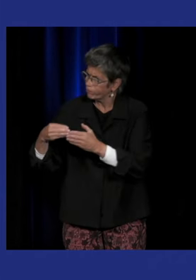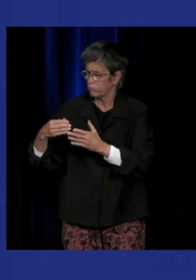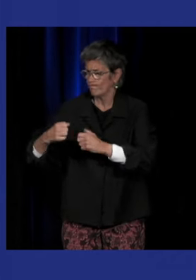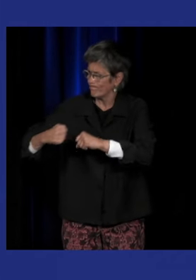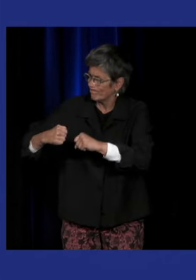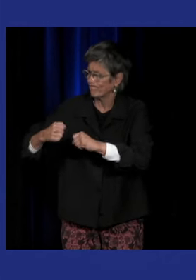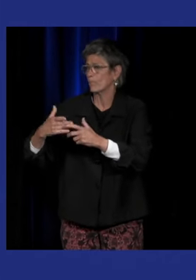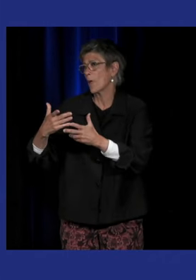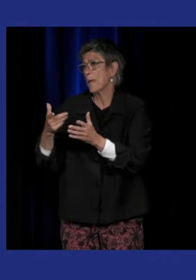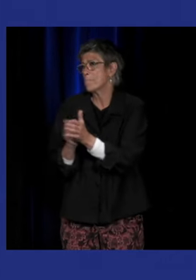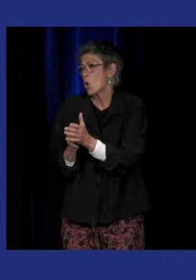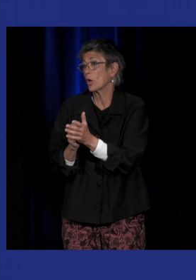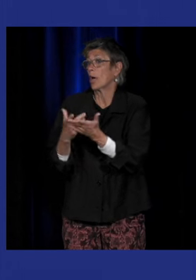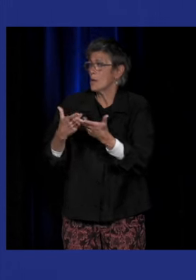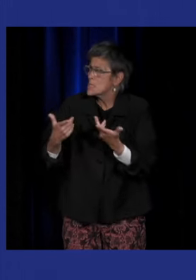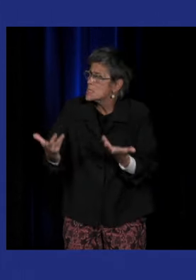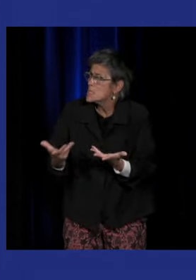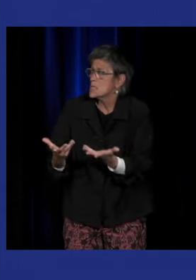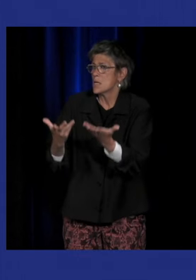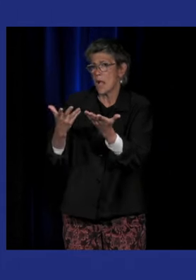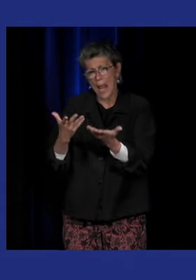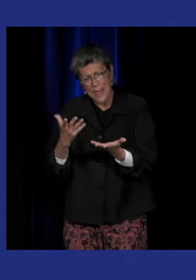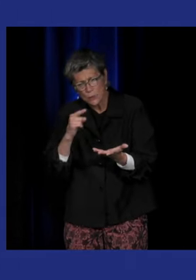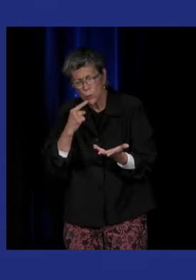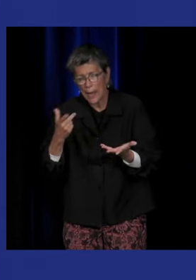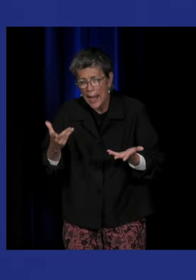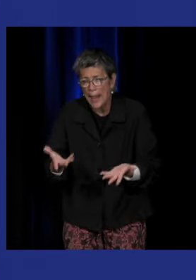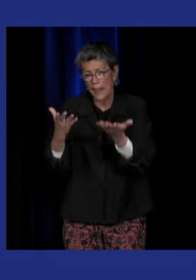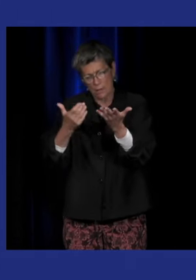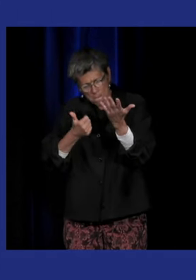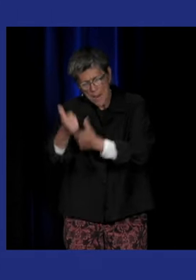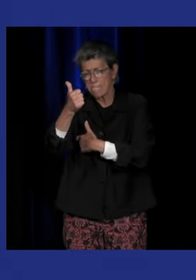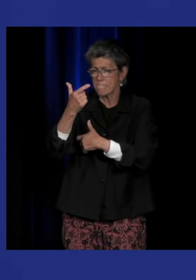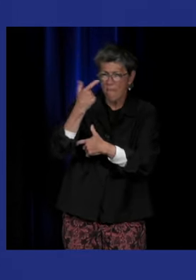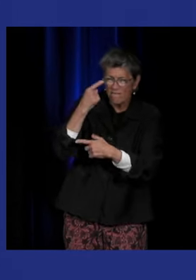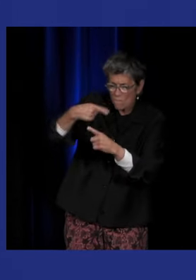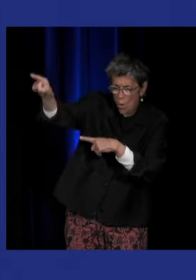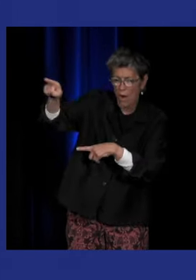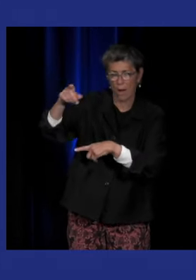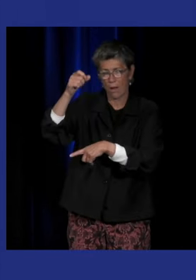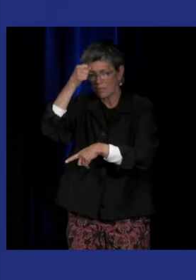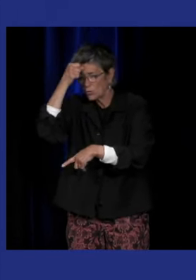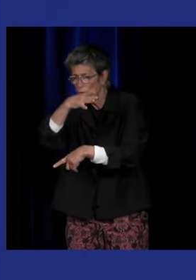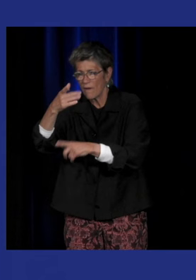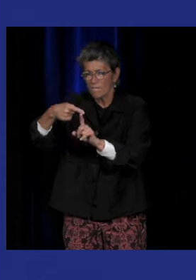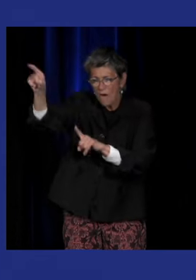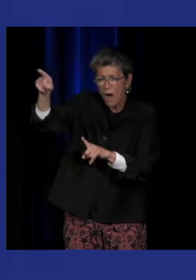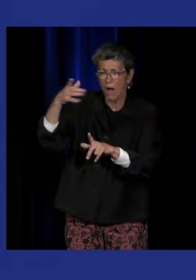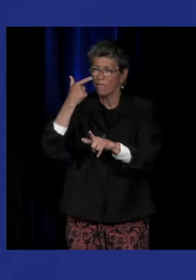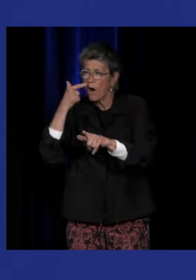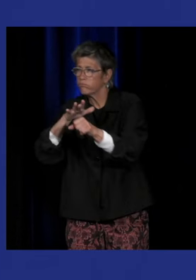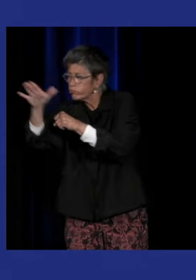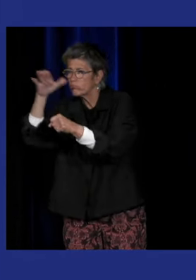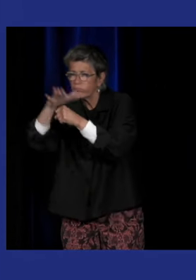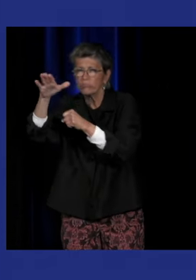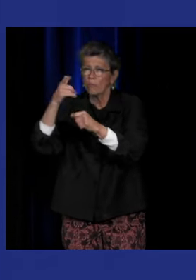de ces mouvements et qui a incité beaucoup les sourds pour que les sourds eux-mêmes aillent voir ce qui se passe aux Etats-Unis aillent voir ce qui se passe